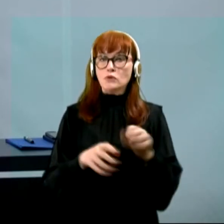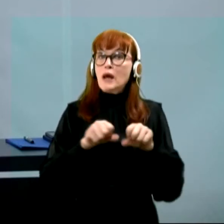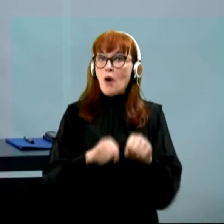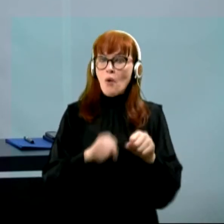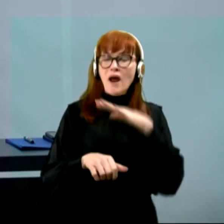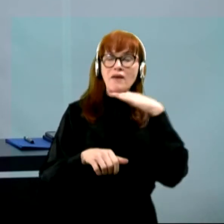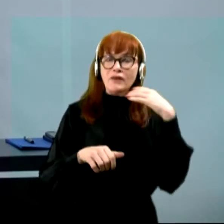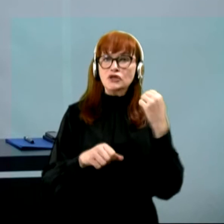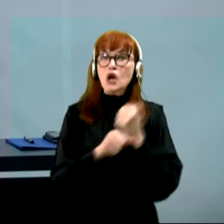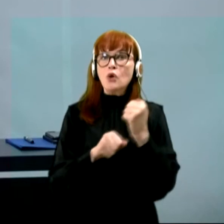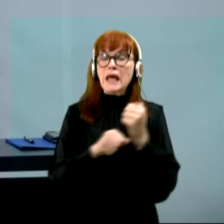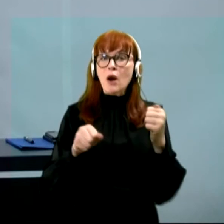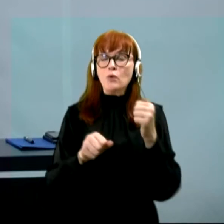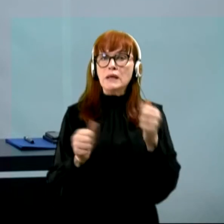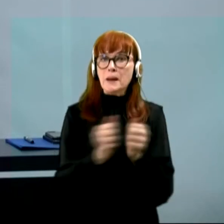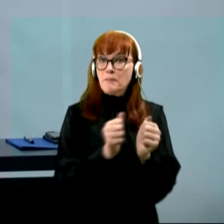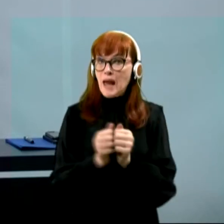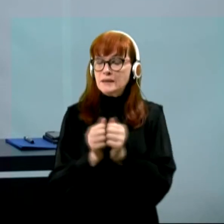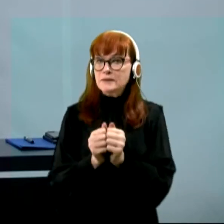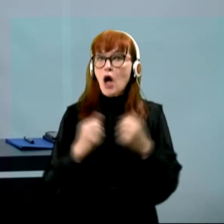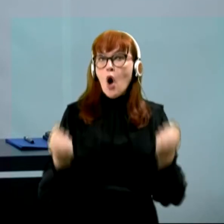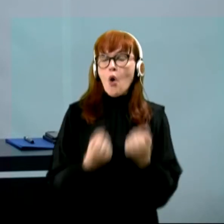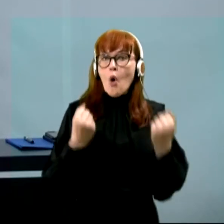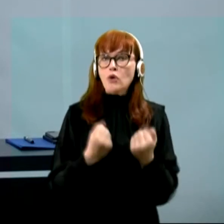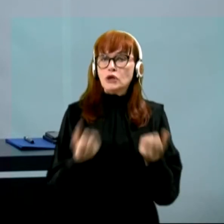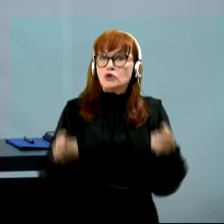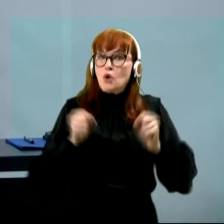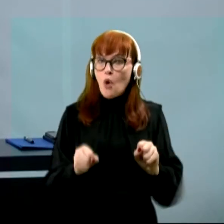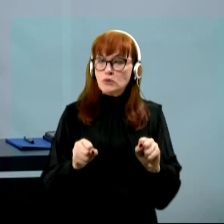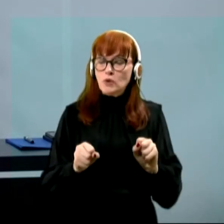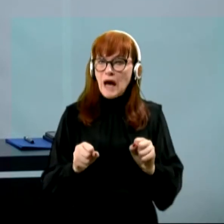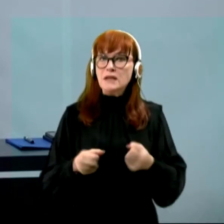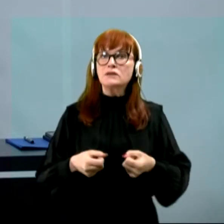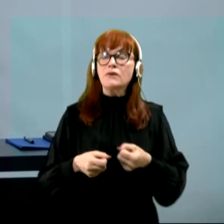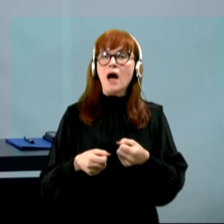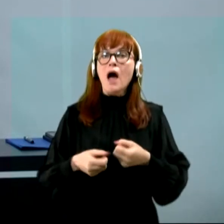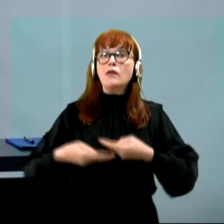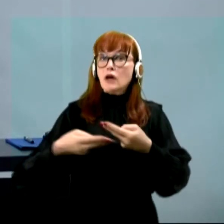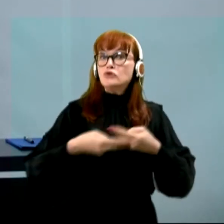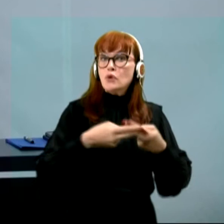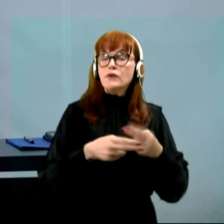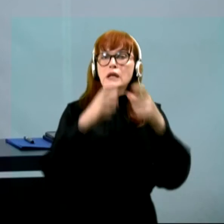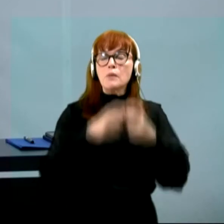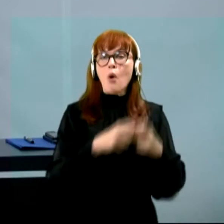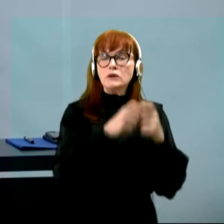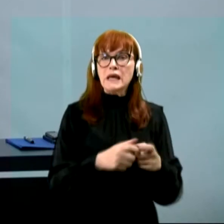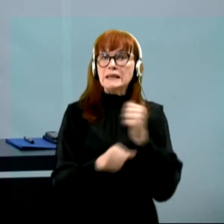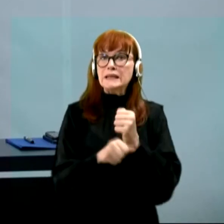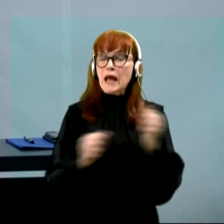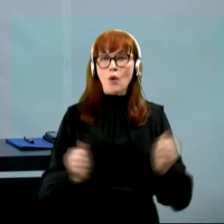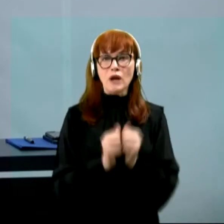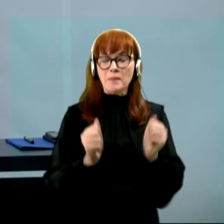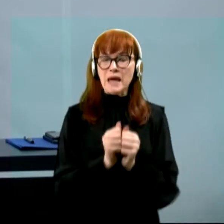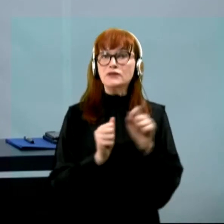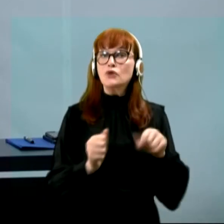in kondicijo gospodarstva, naslovili smo podjetja in delovna mesta in to je